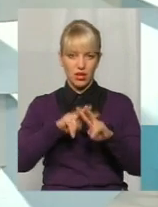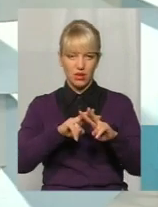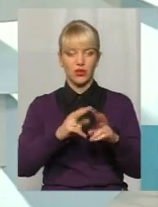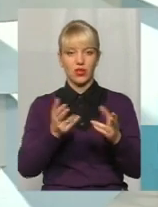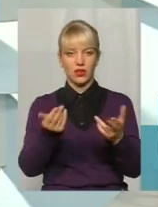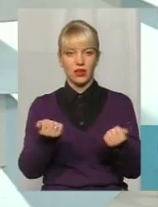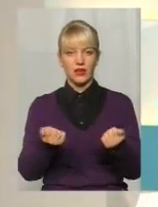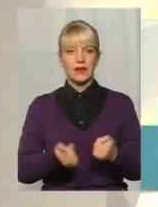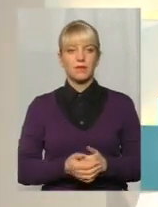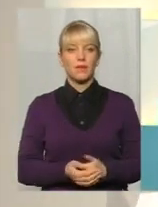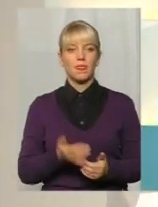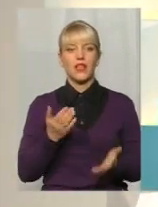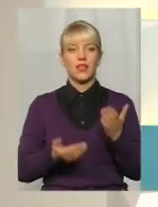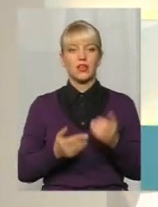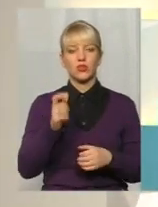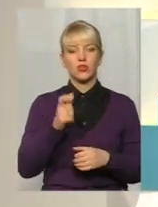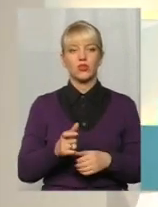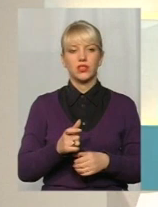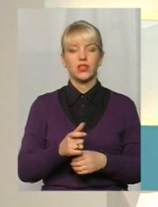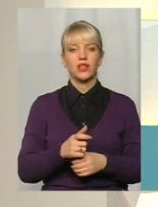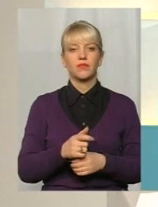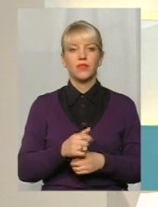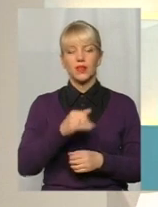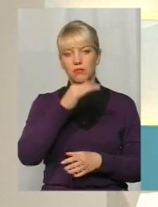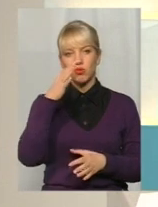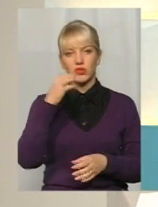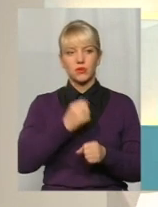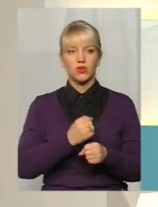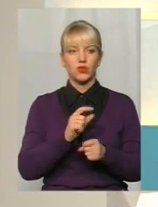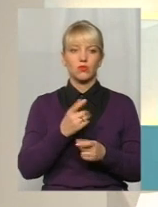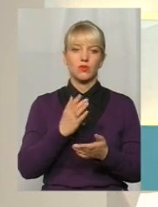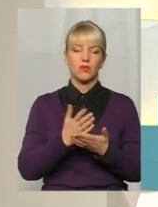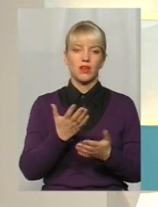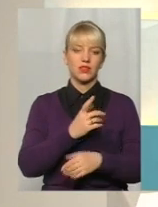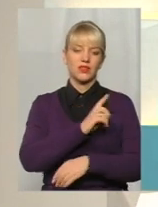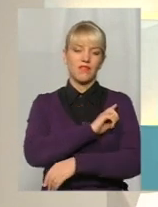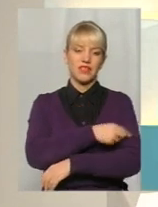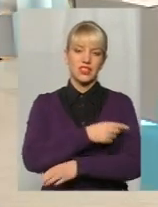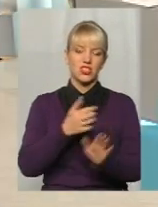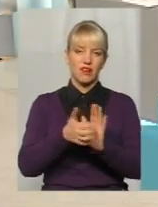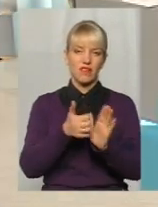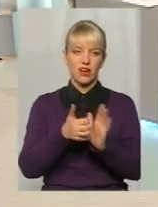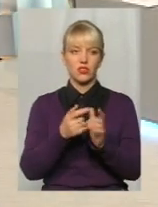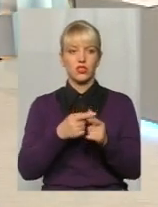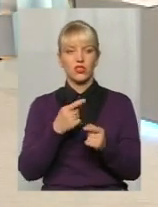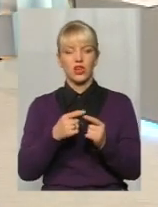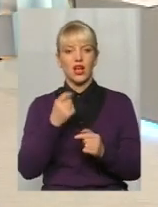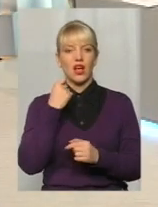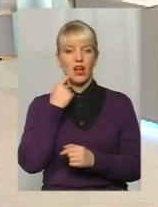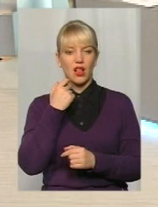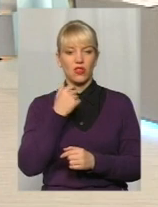якщо людина не може відпрацювати тому, що має або фізичні вади, або вона є алко- чи